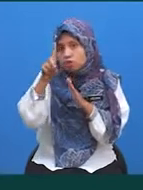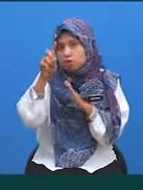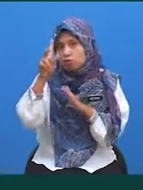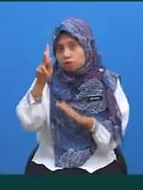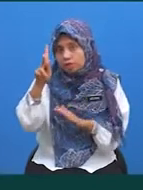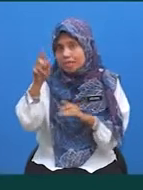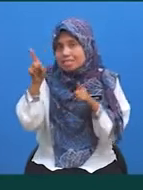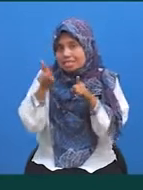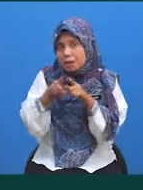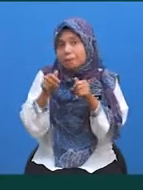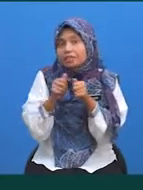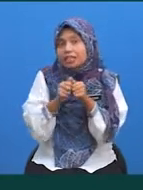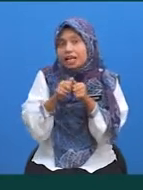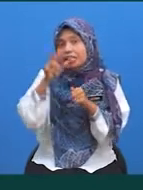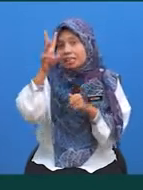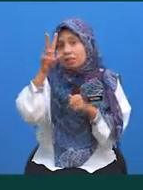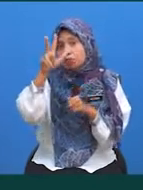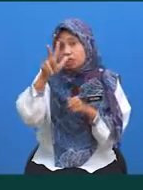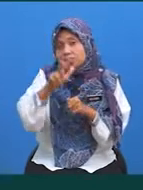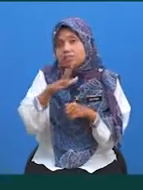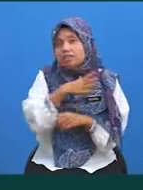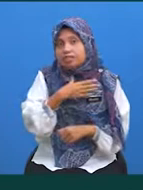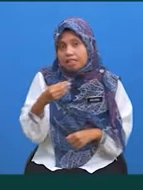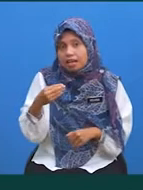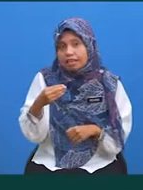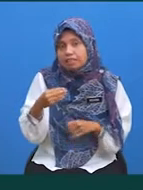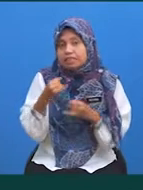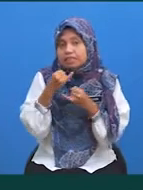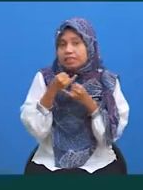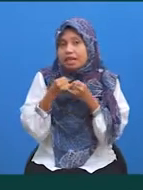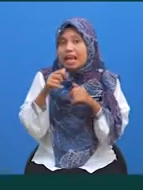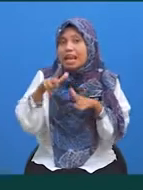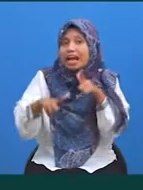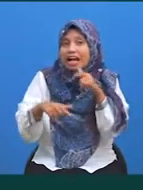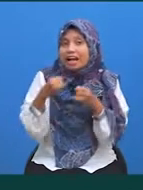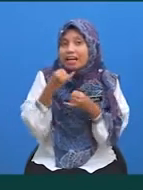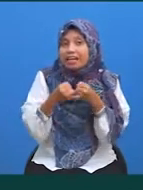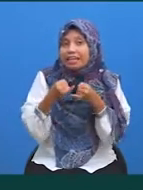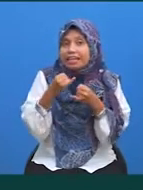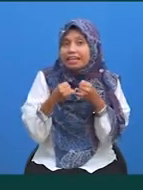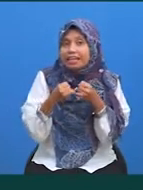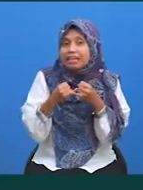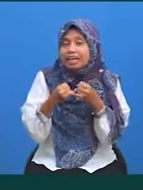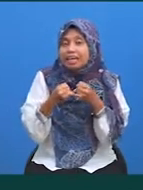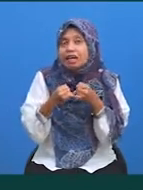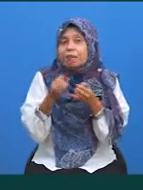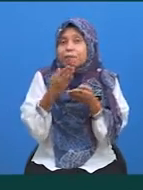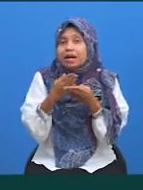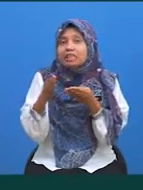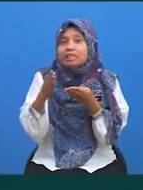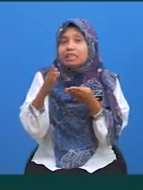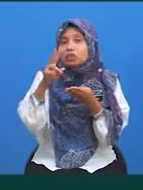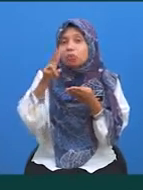sama dengan 63 Dan menghampiri langkah terakhir 63 bahagi dengan 21